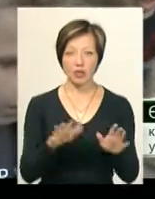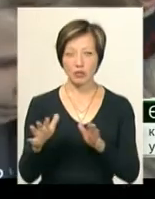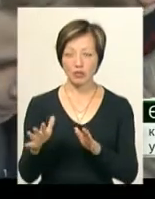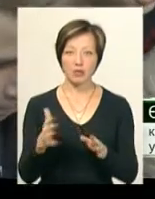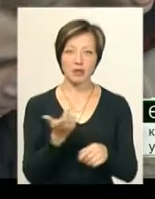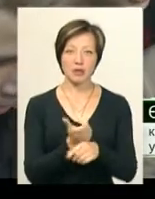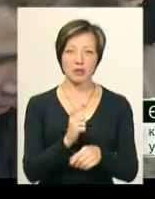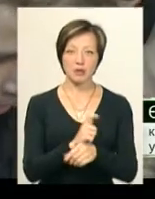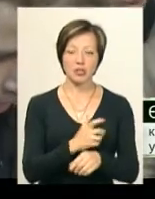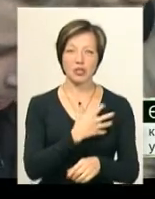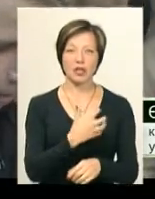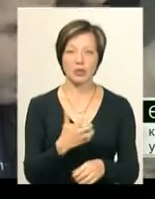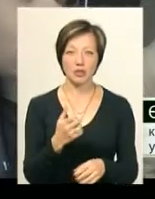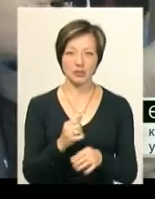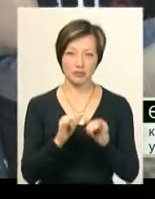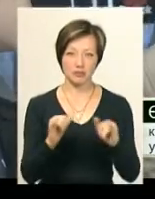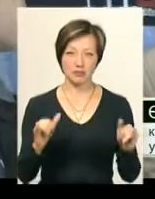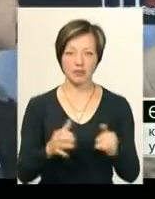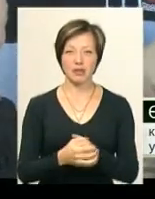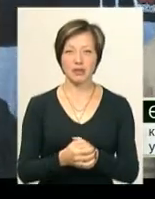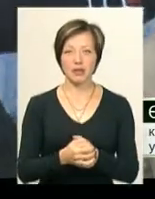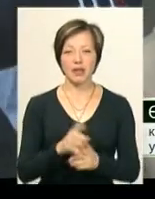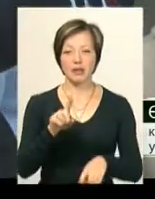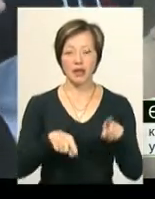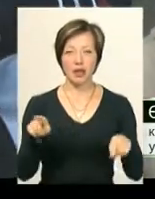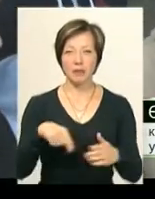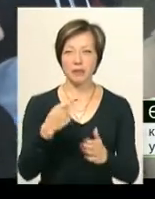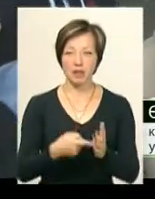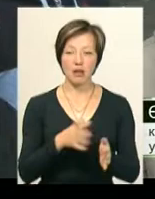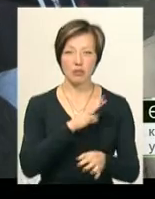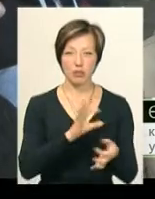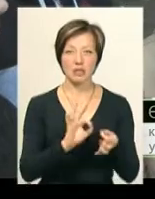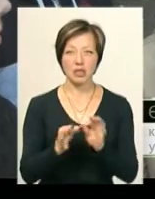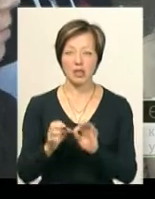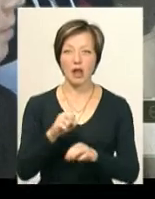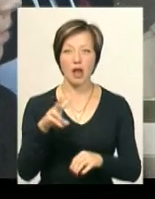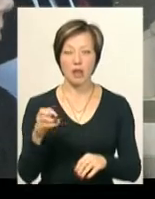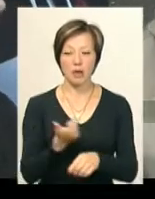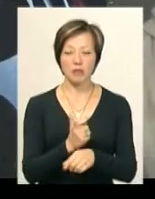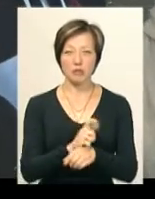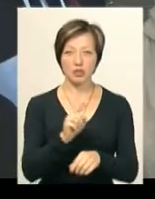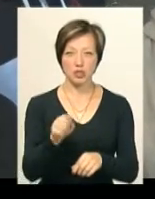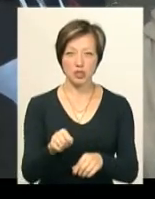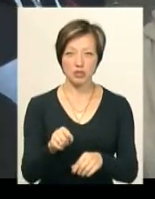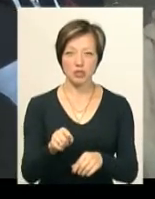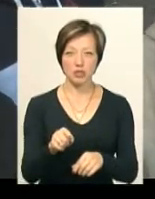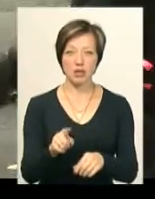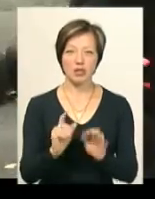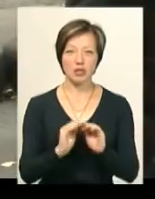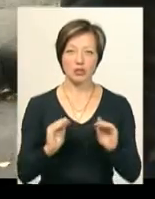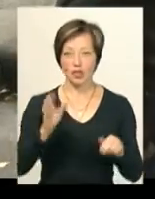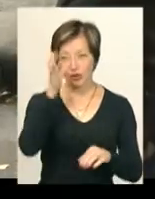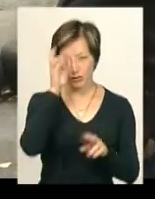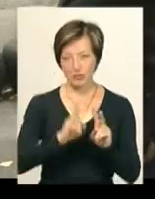більше виявляє інтуїція, ніж розум». «Ну, деякі питання були доволі складні, але більшість з них – такі, як найдачащий розум».